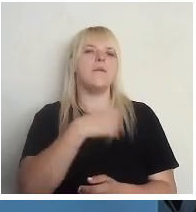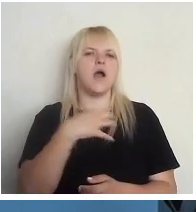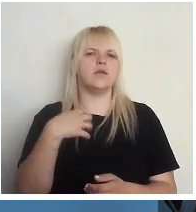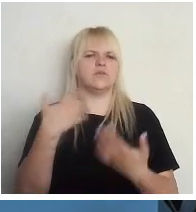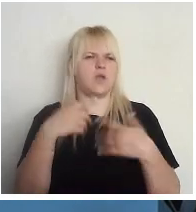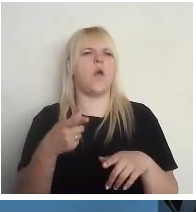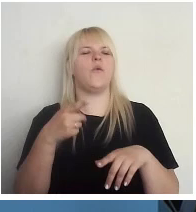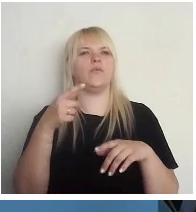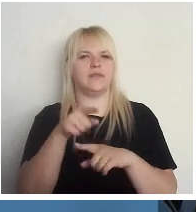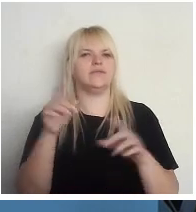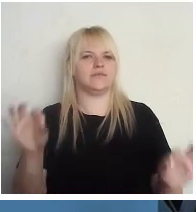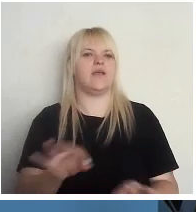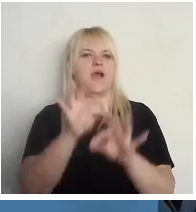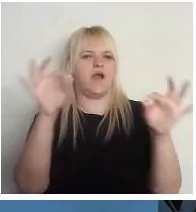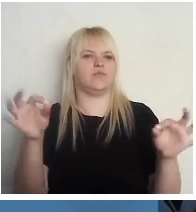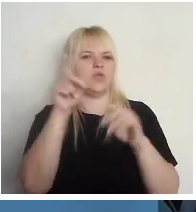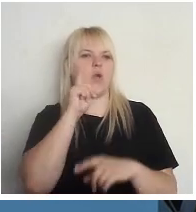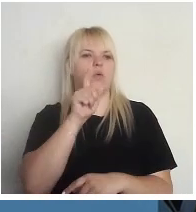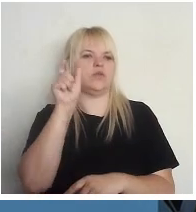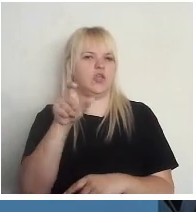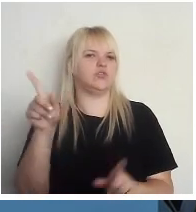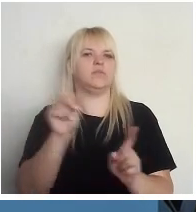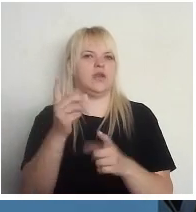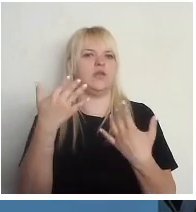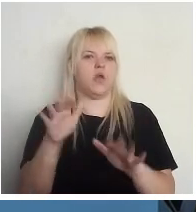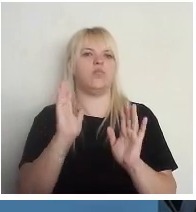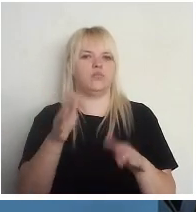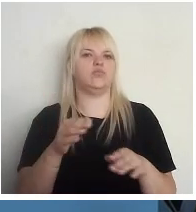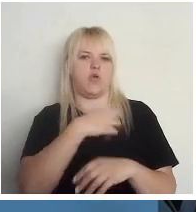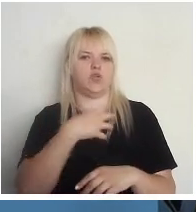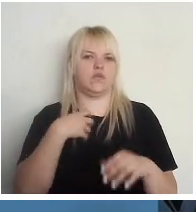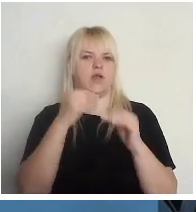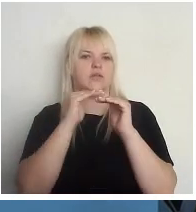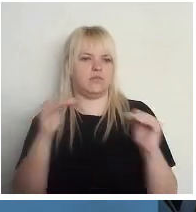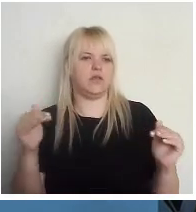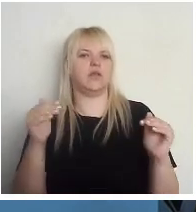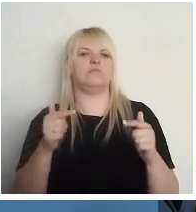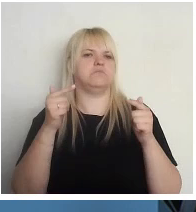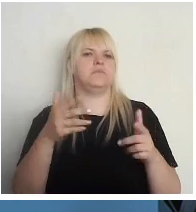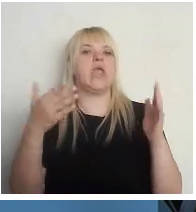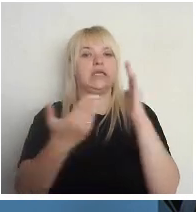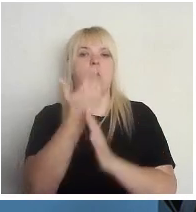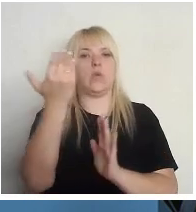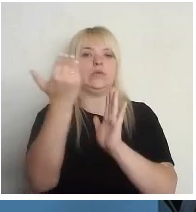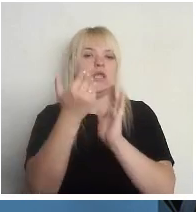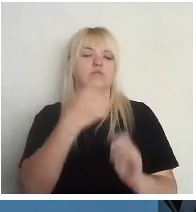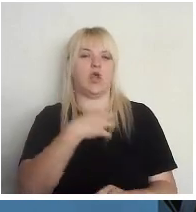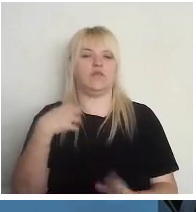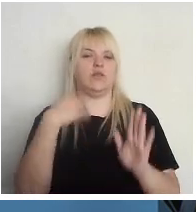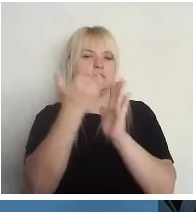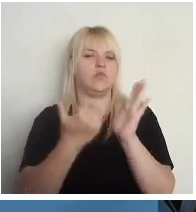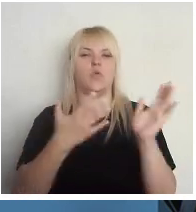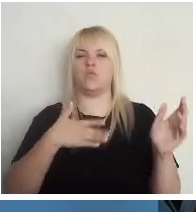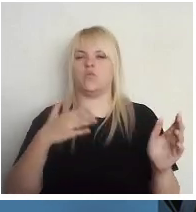jauniešiem jau ir un tulīt būs vēl lielāks pašvaldība līmenī. Jaunais pašvaldība likums paredz ļoti plašas